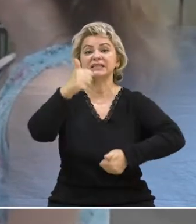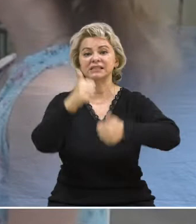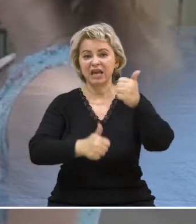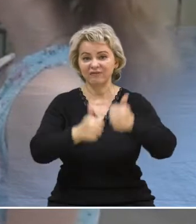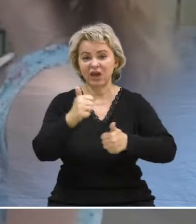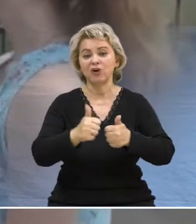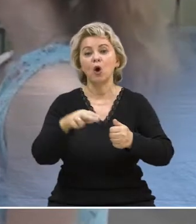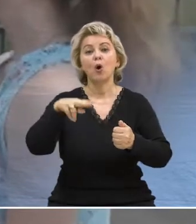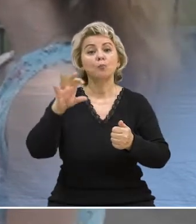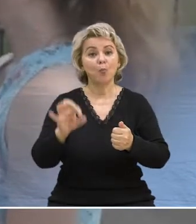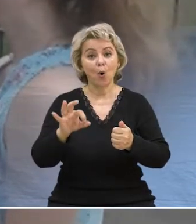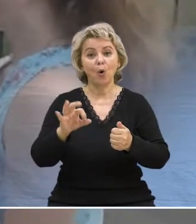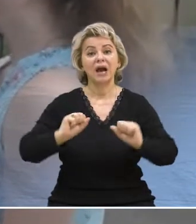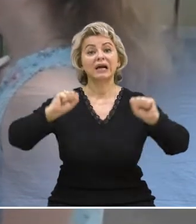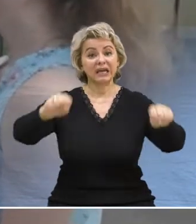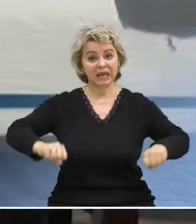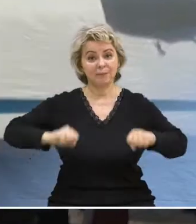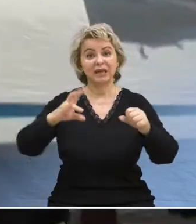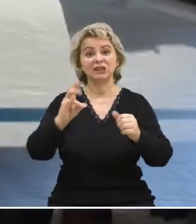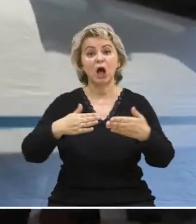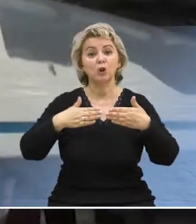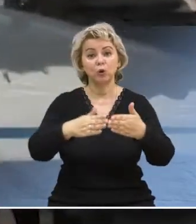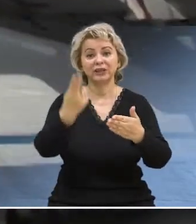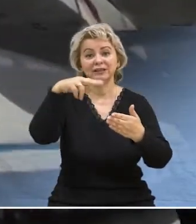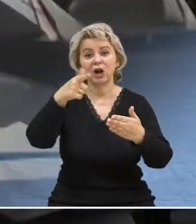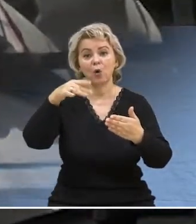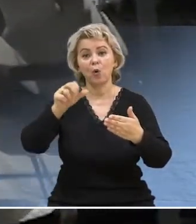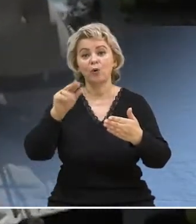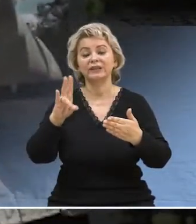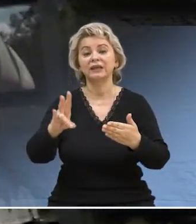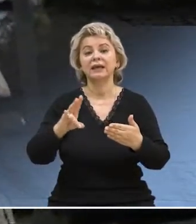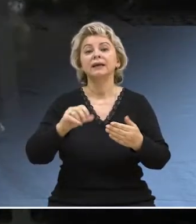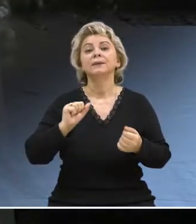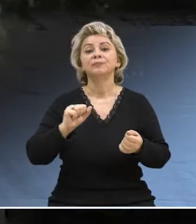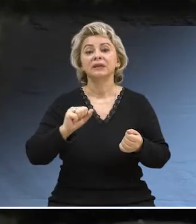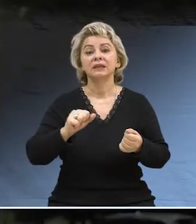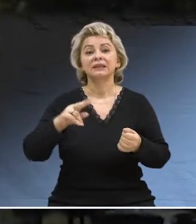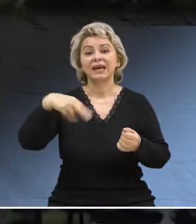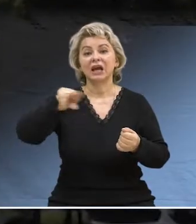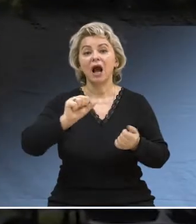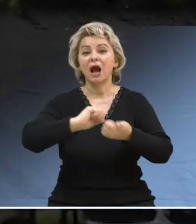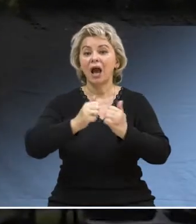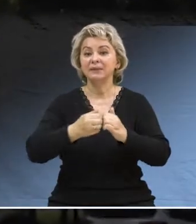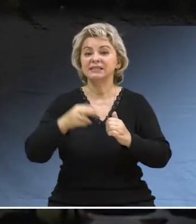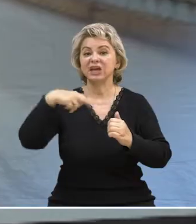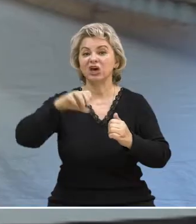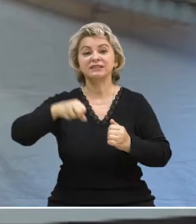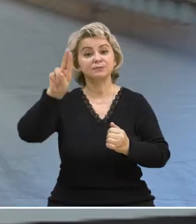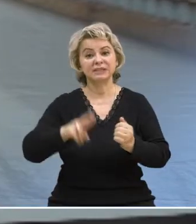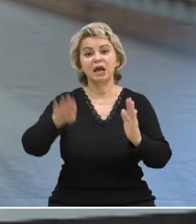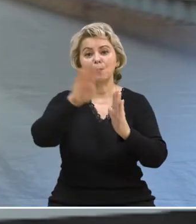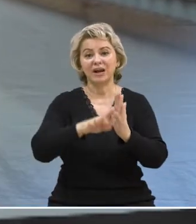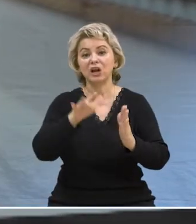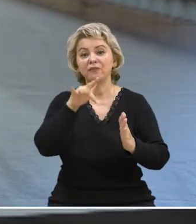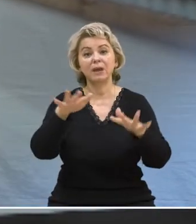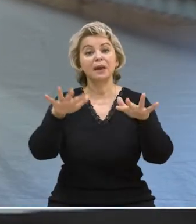соревнования по гребле на лодке «Дракон». Елена Письменская, Леонид Киселев, ТРК «Каменск.ТР».